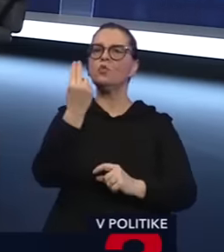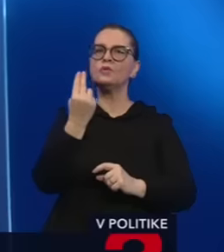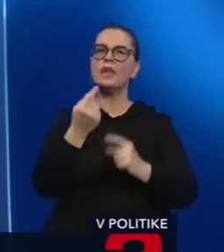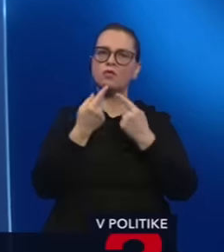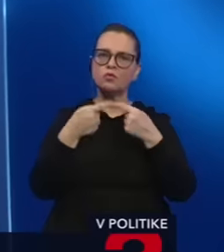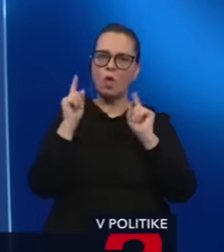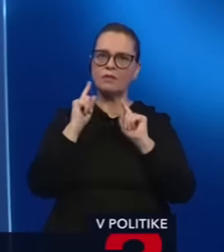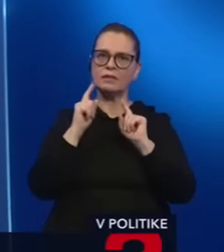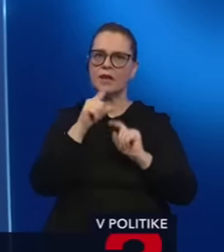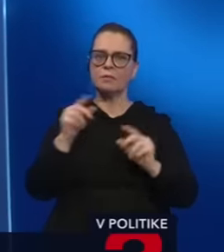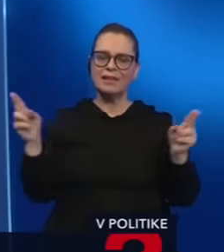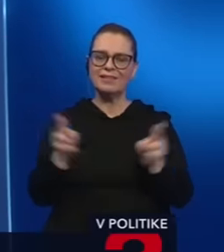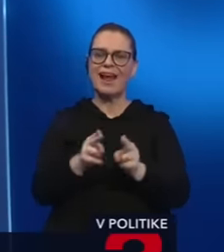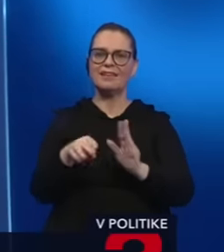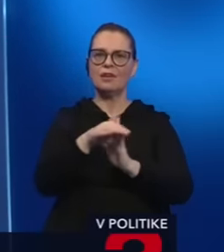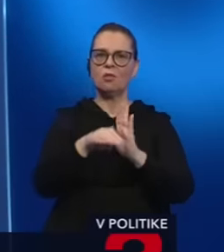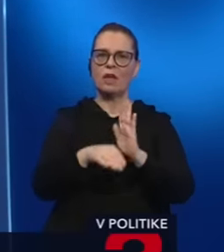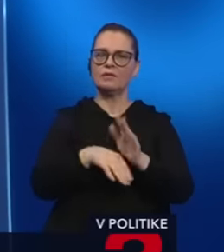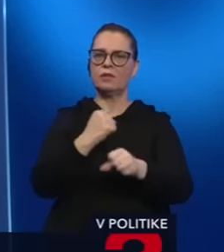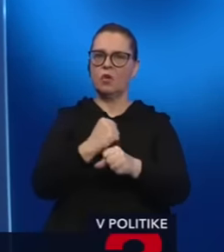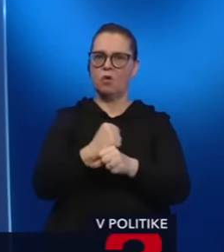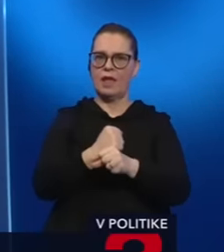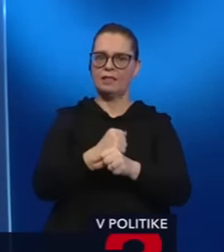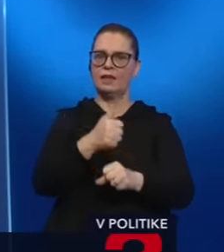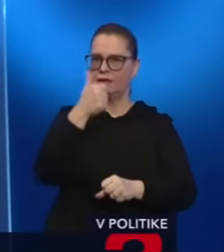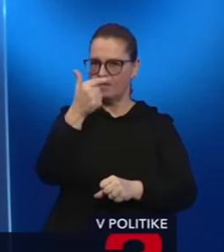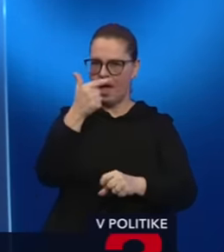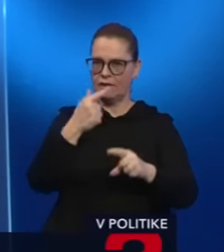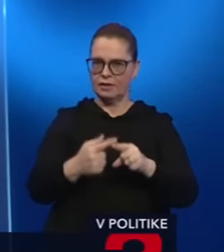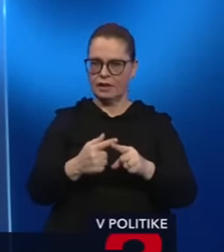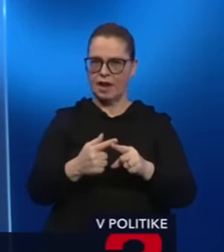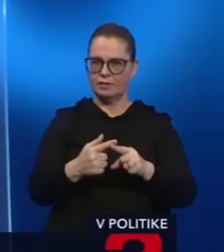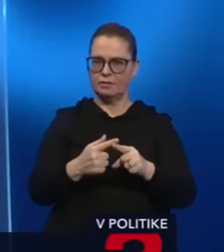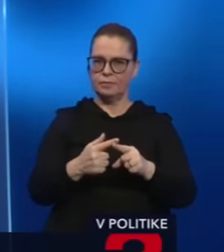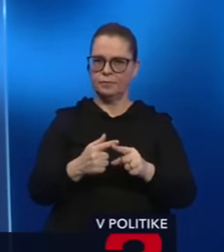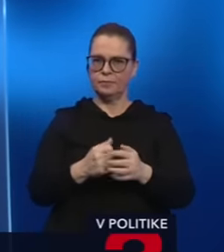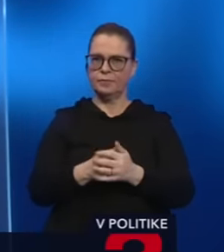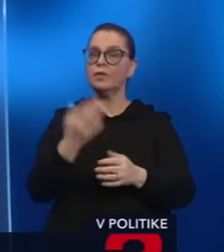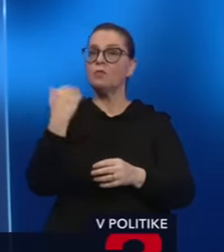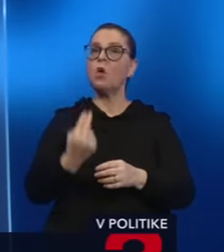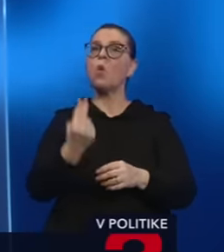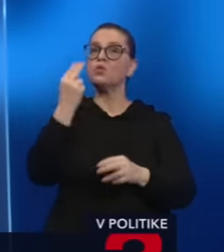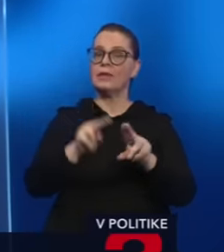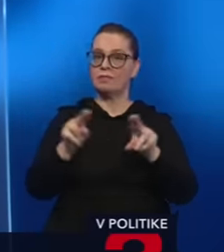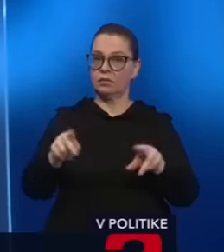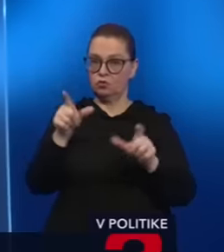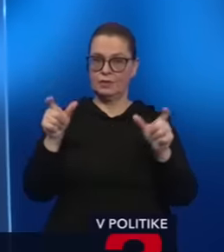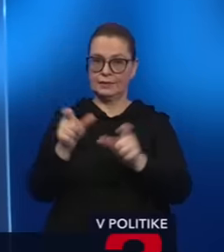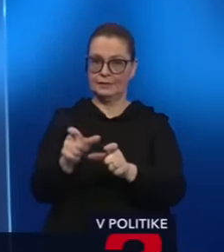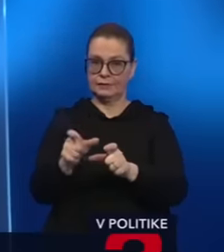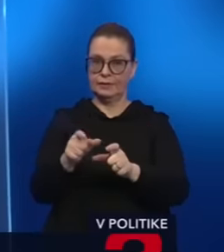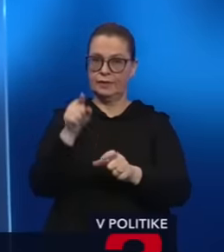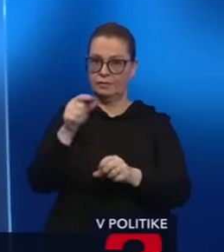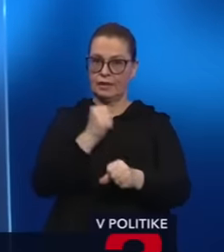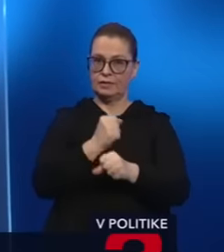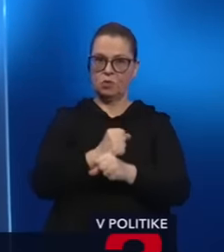republiky v skrátevom legislatívnom konáni dvakrát. Raz, keď ste obmedzovali práva ústavného súdu posudzovať ústavné zákony, v tej